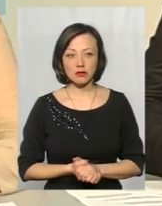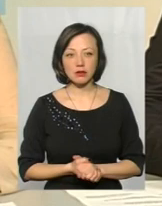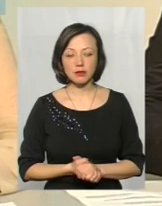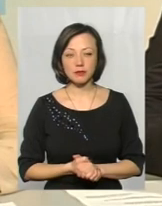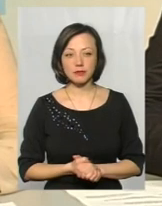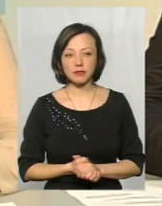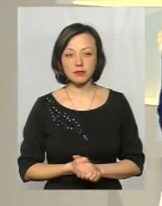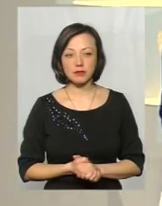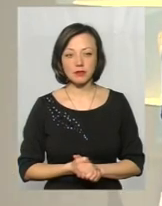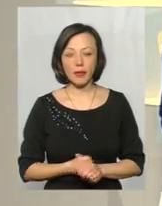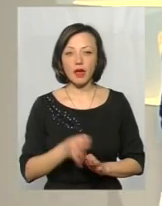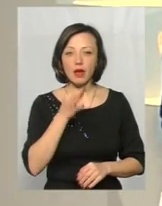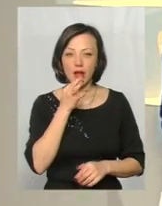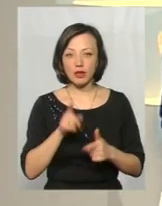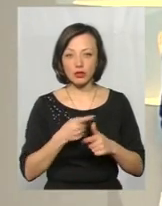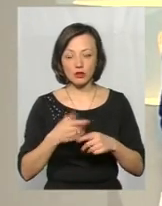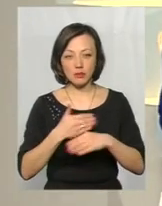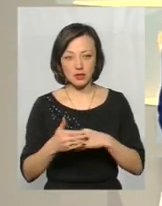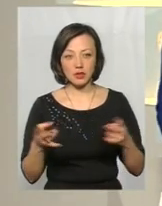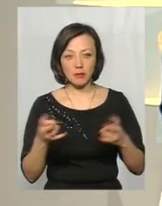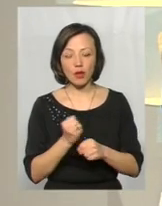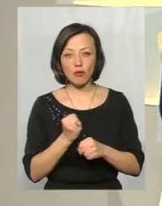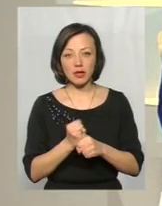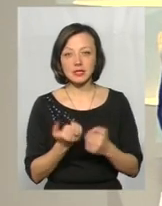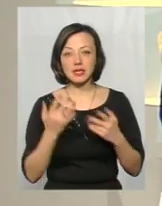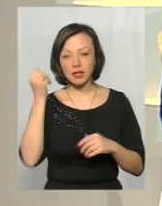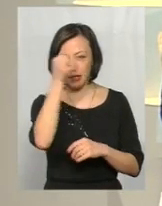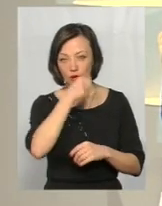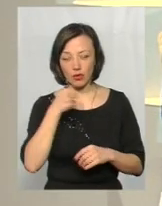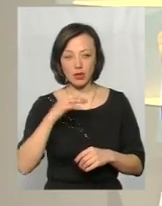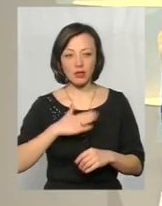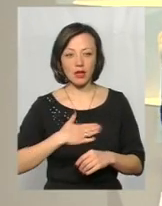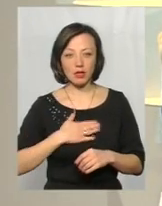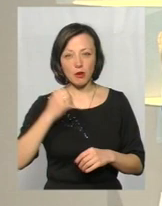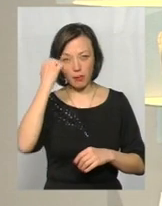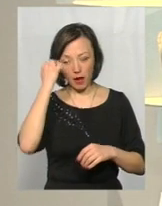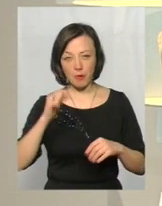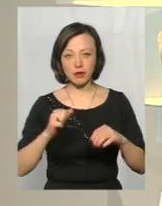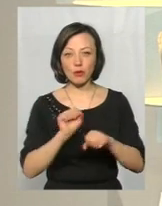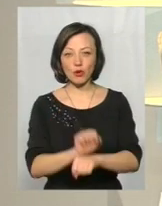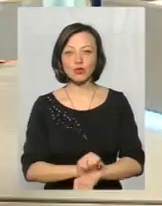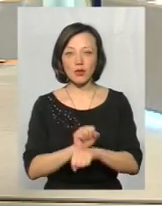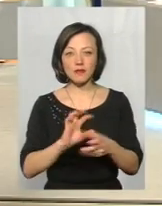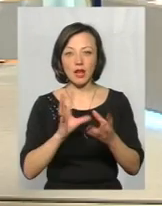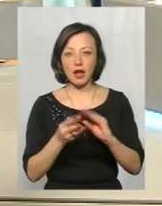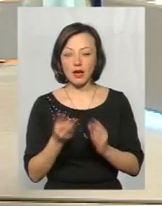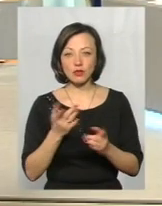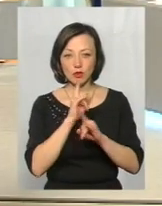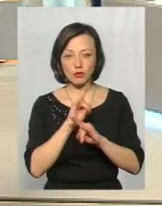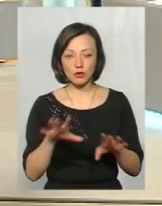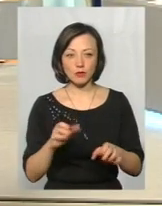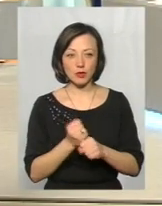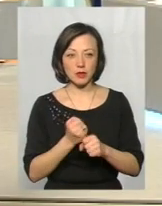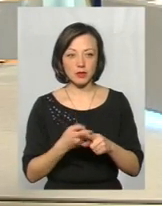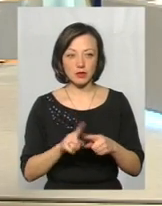проїзду. Але її рано чи пізно все одно придеться робити? Скільки років наша пам'ятка простоїть взагалі, якщо ми не будемо нічого